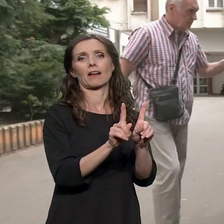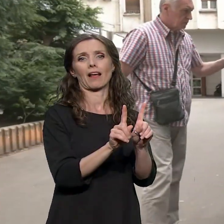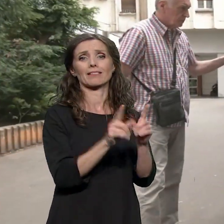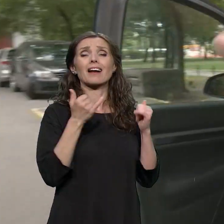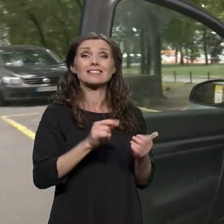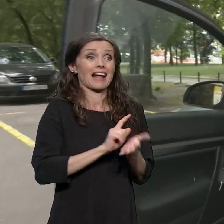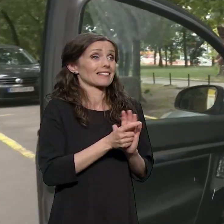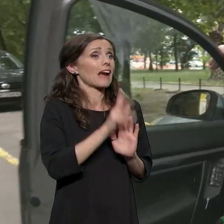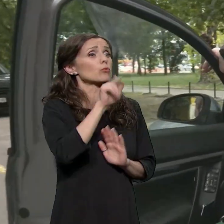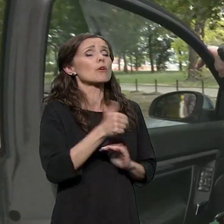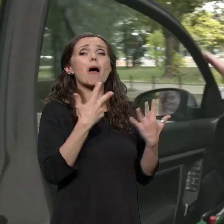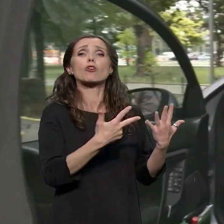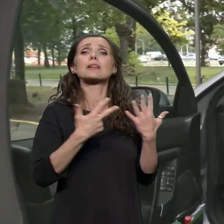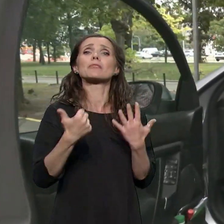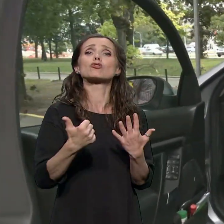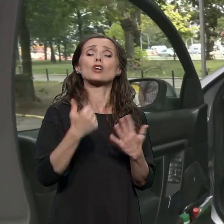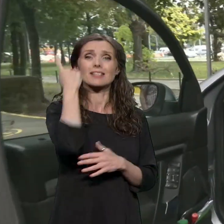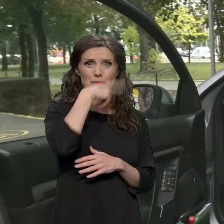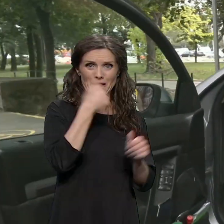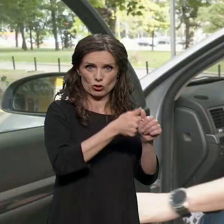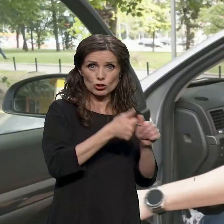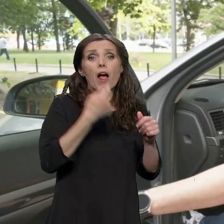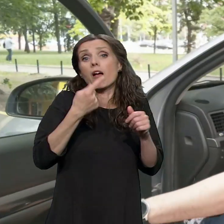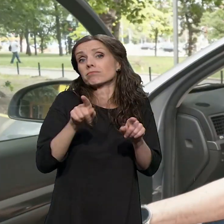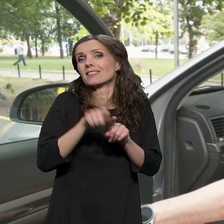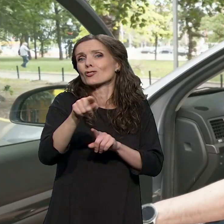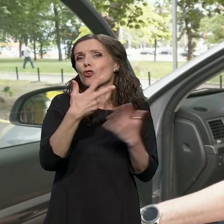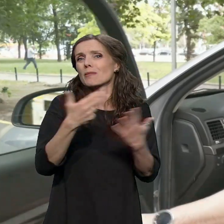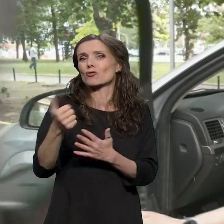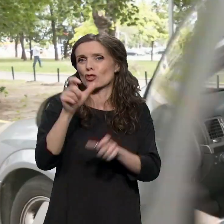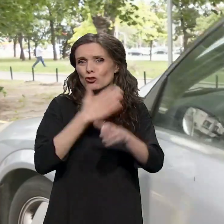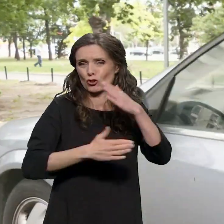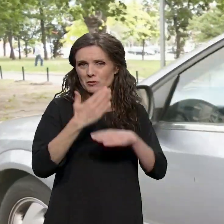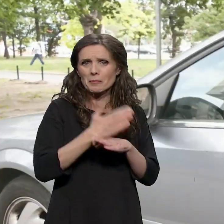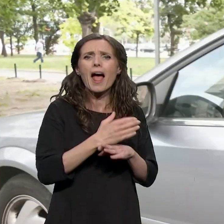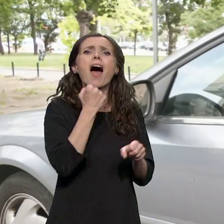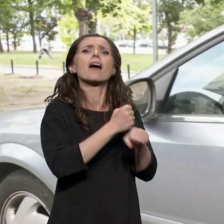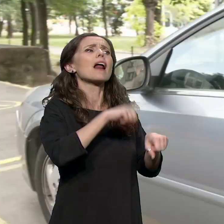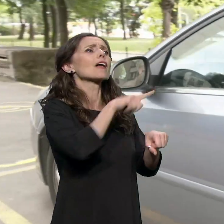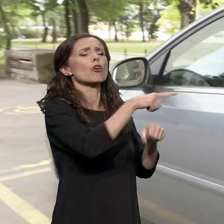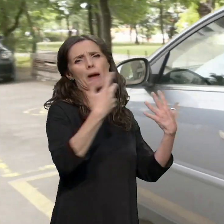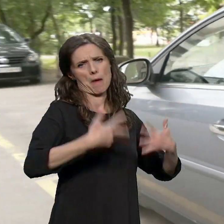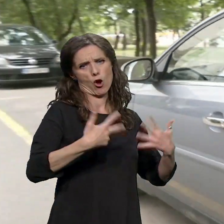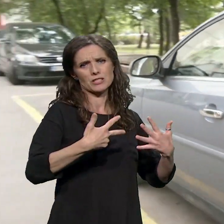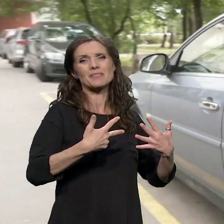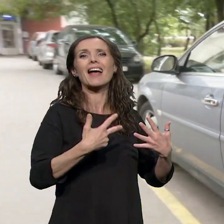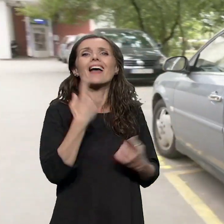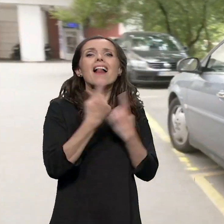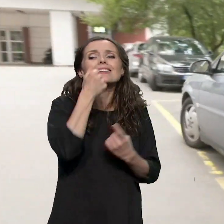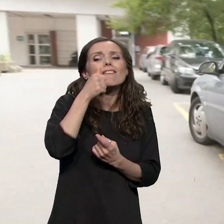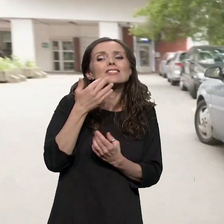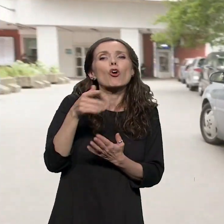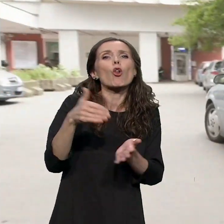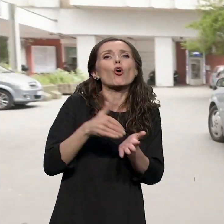86 asistenata i sa toliko korisnika. Radno vreme asistenta je 8 sati, ali se prilagođava korisniku.